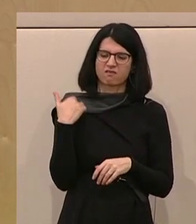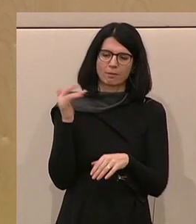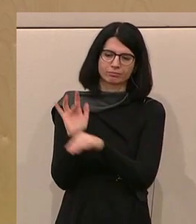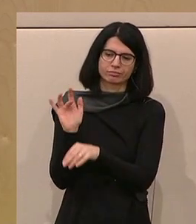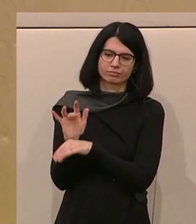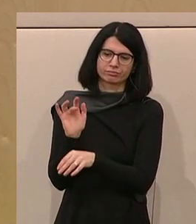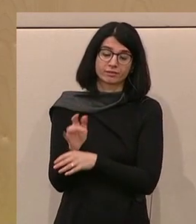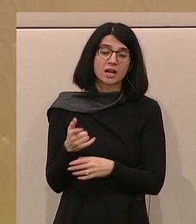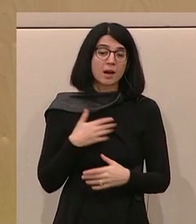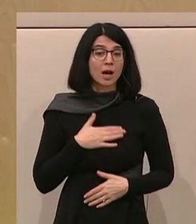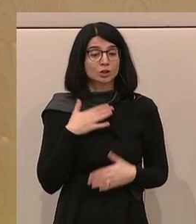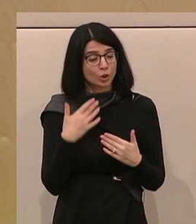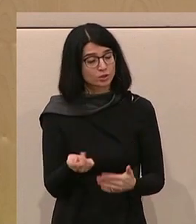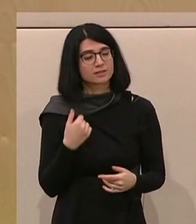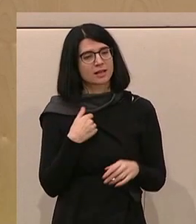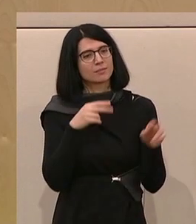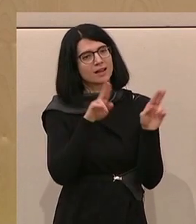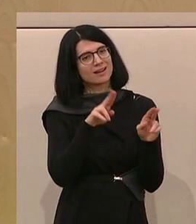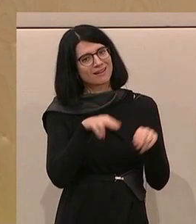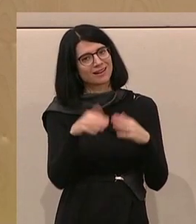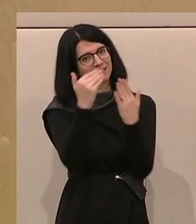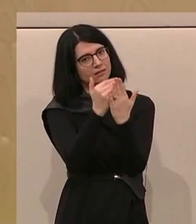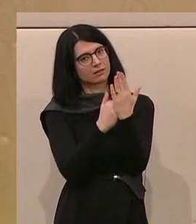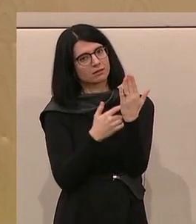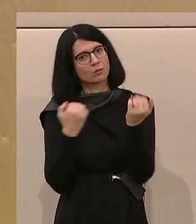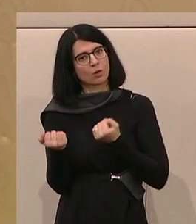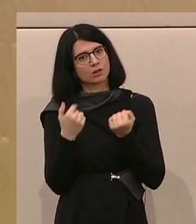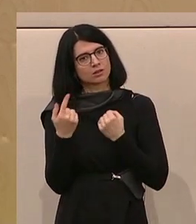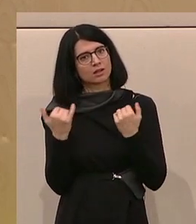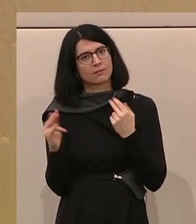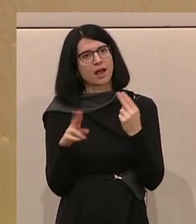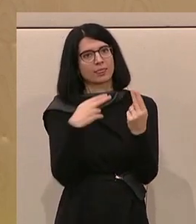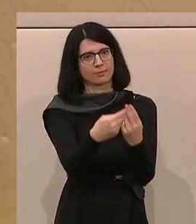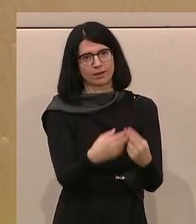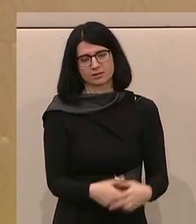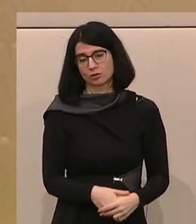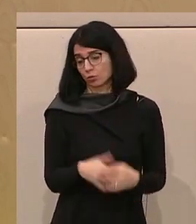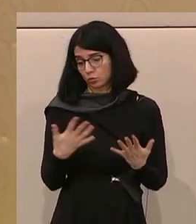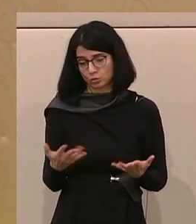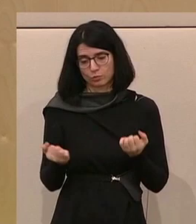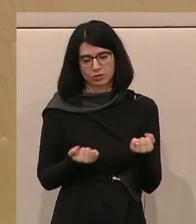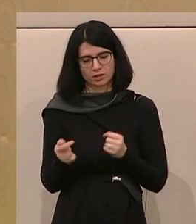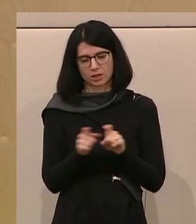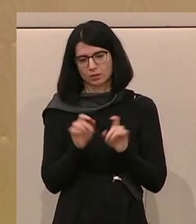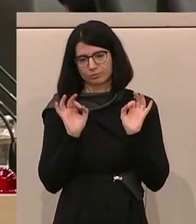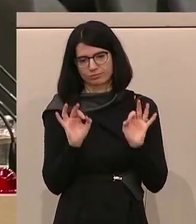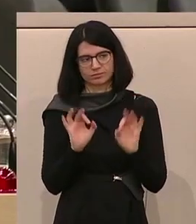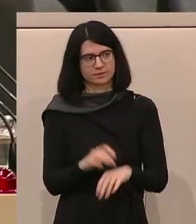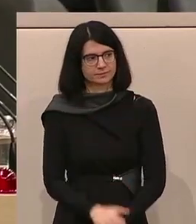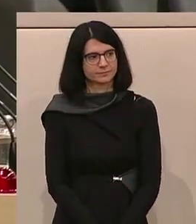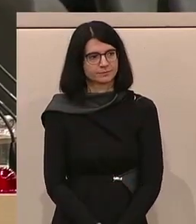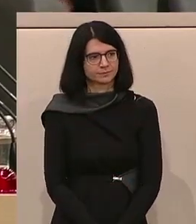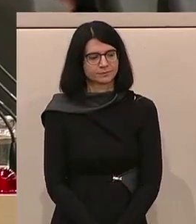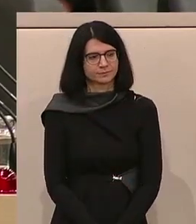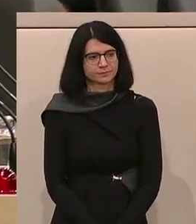nämlich das Recht folgt der Politik, wenn sie gut ist und sie sollte gut sein und in dem Fall ist sie es nicht nur ausnahmsweise von den